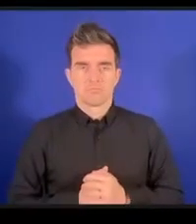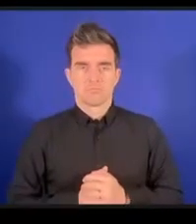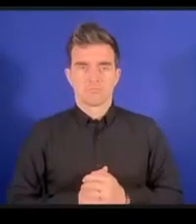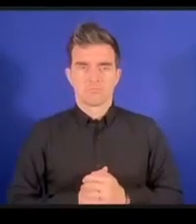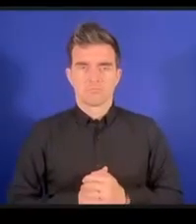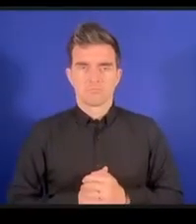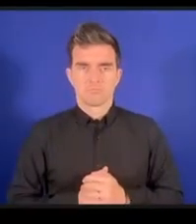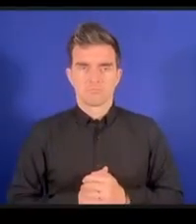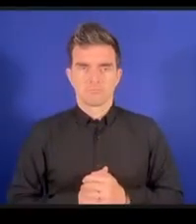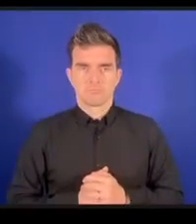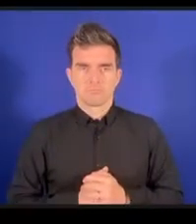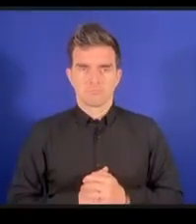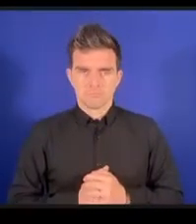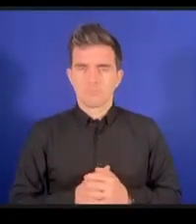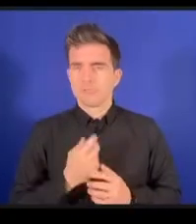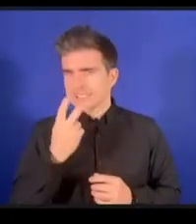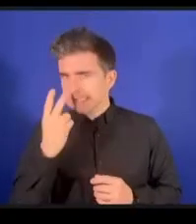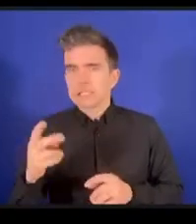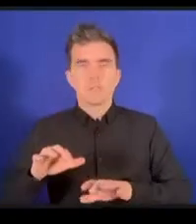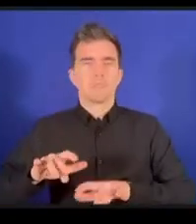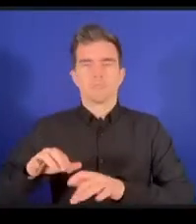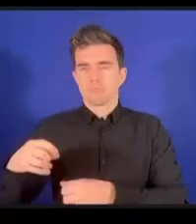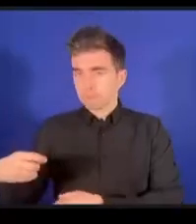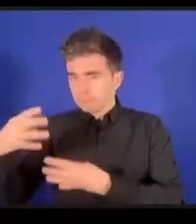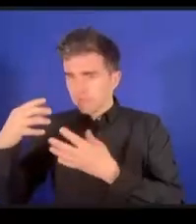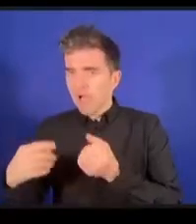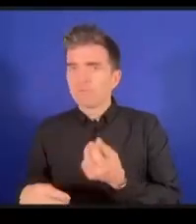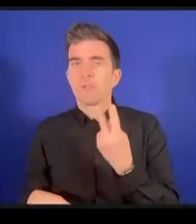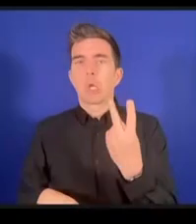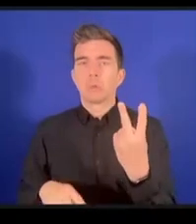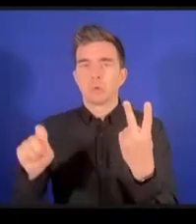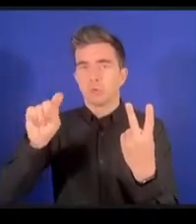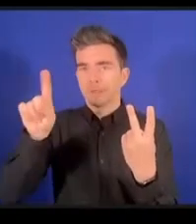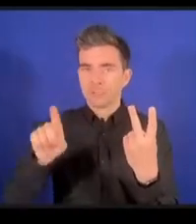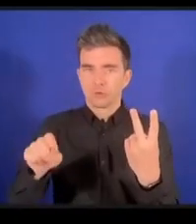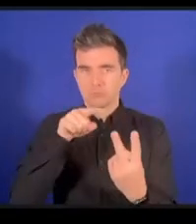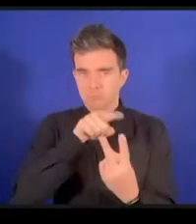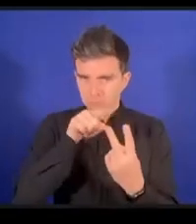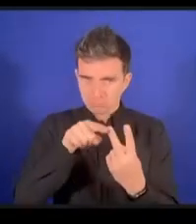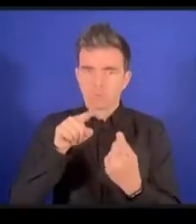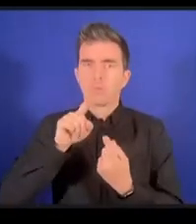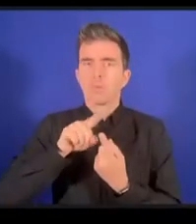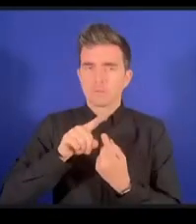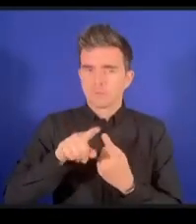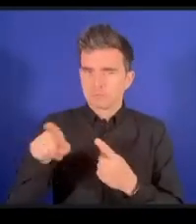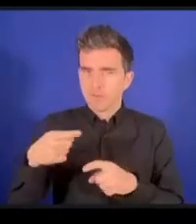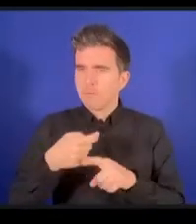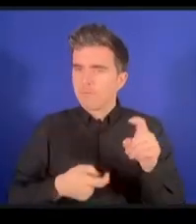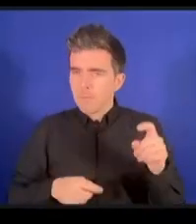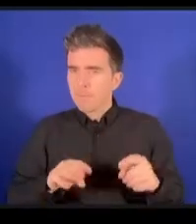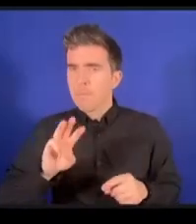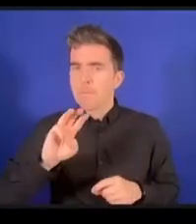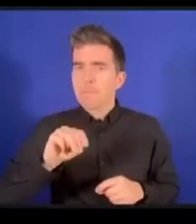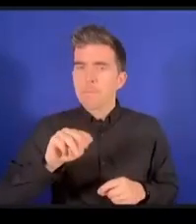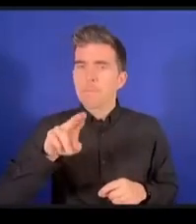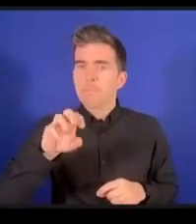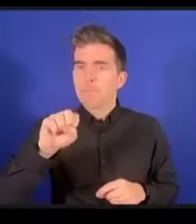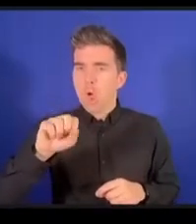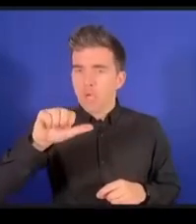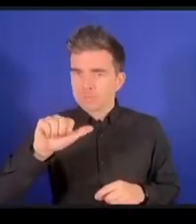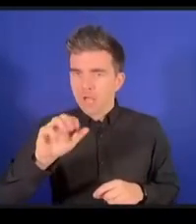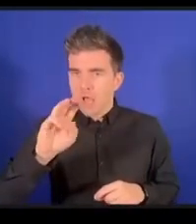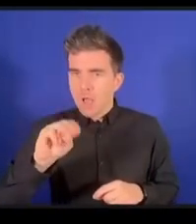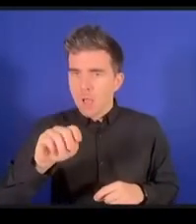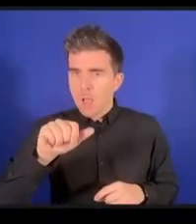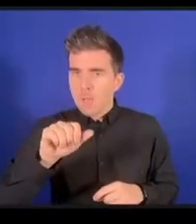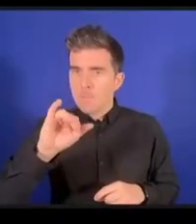質問がありますオンラインからです1つはジェームスさんカメルーンの方ですどのような戦略を使